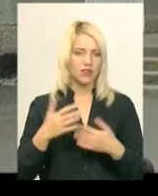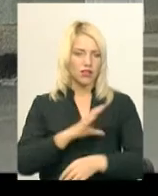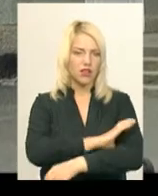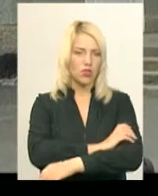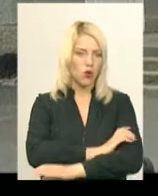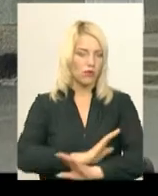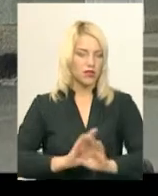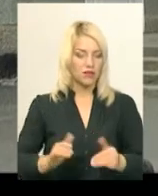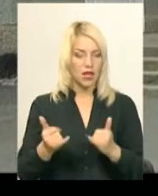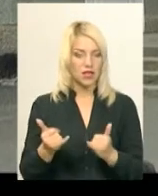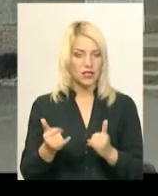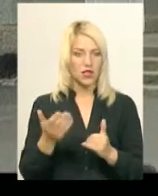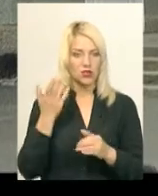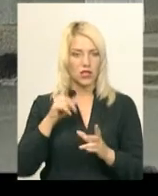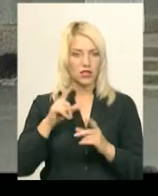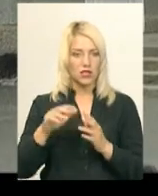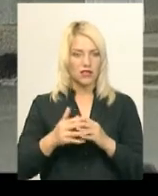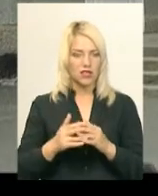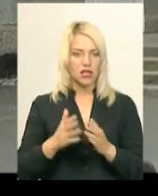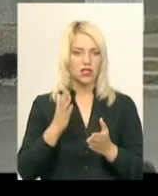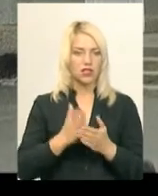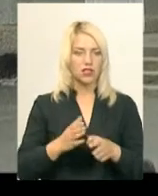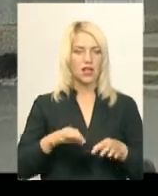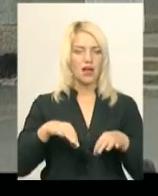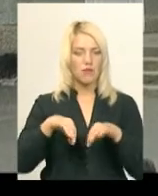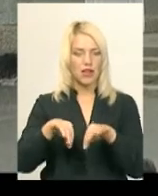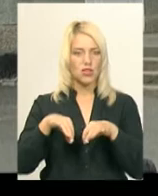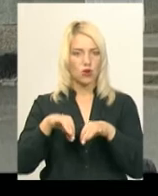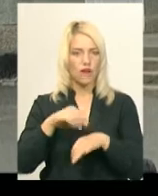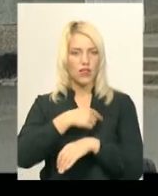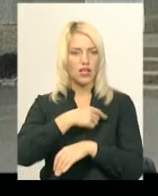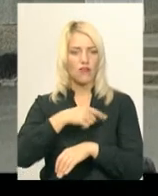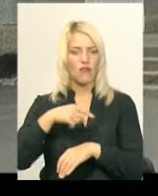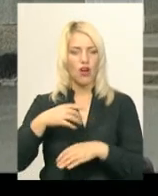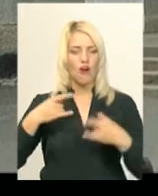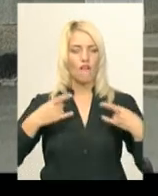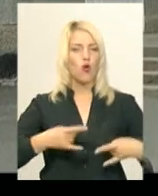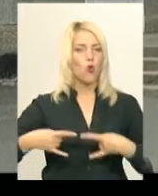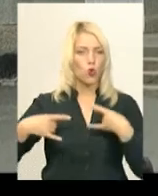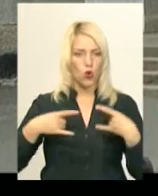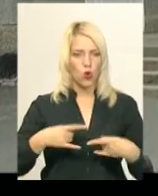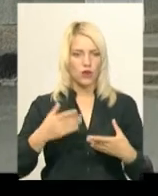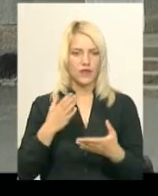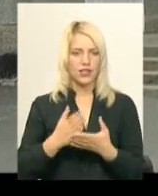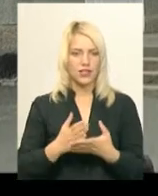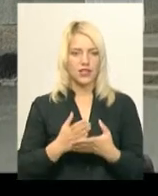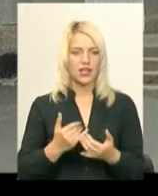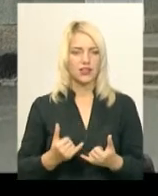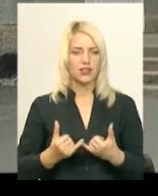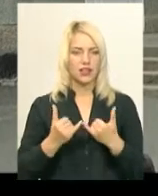коли ми виїжджаємо в село, по-перше, їде пересувний флюорограф. По-друге, в нас є портативний КГ-апарат, де ми